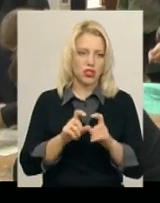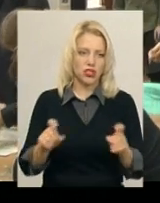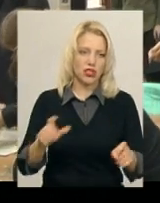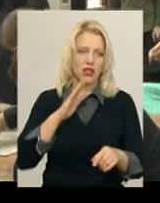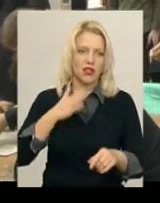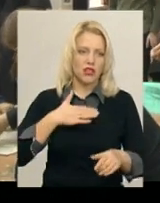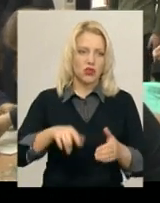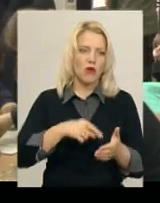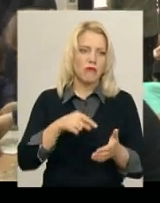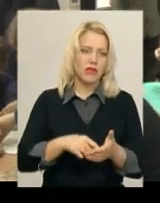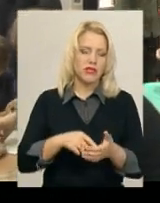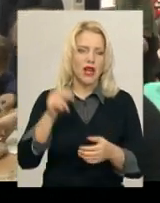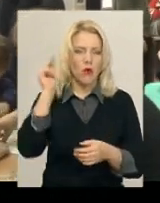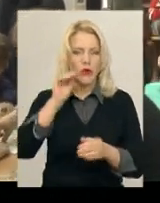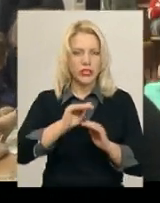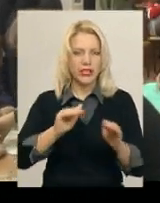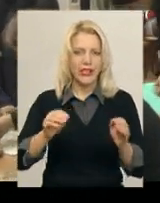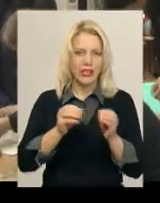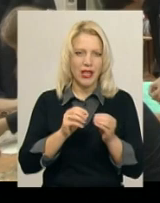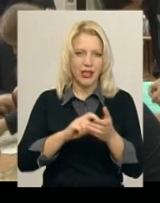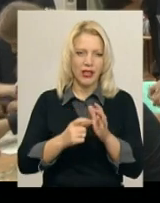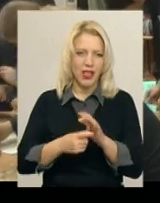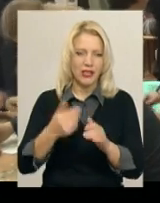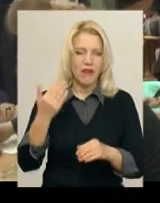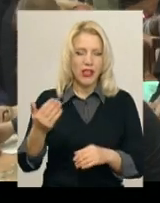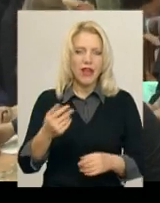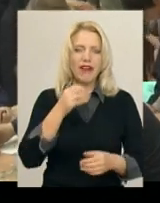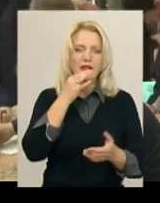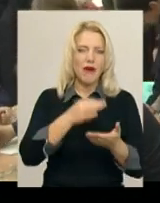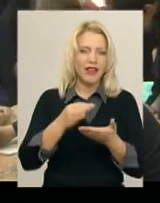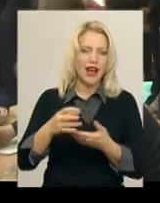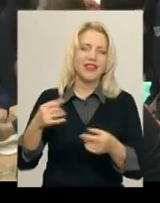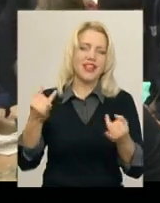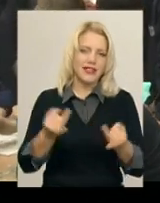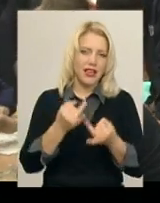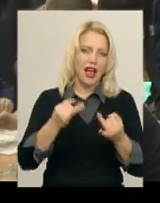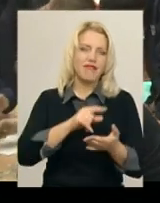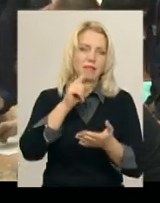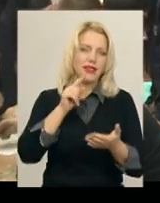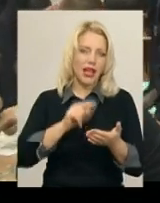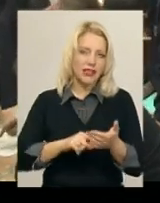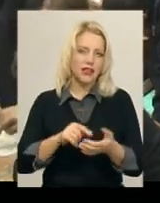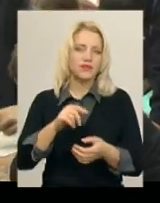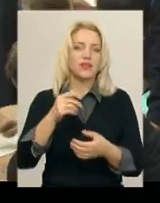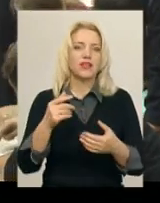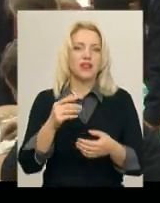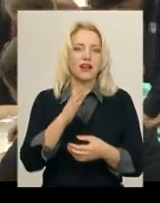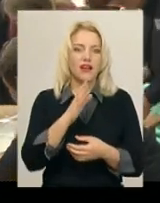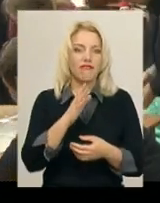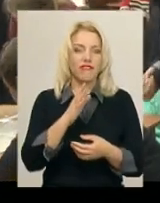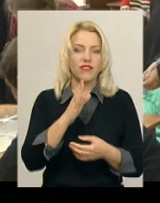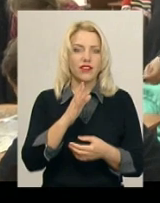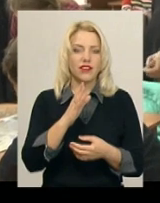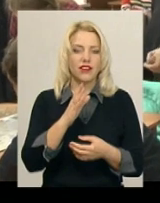нашого міста, учні 10-х класів. Вони відповідають на цікаві питання вікторини,